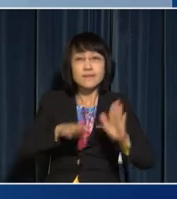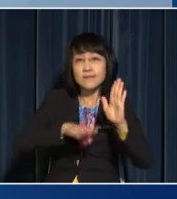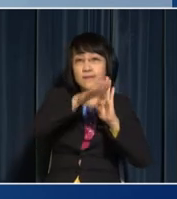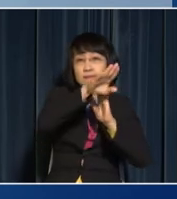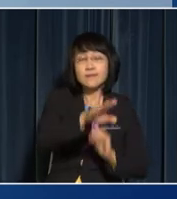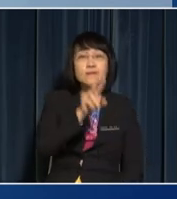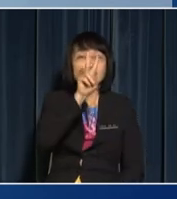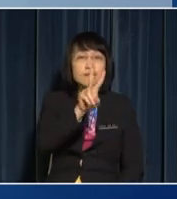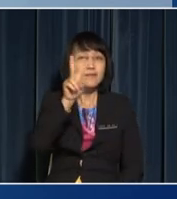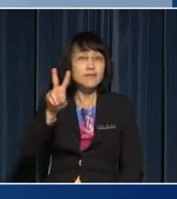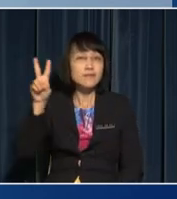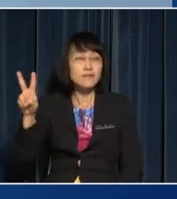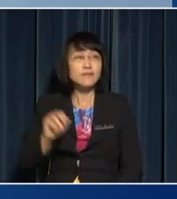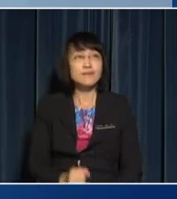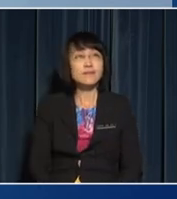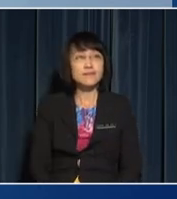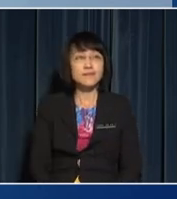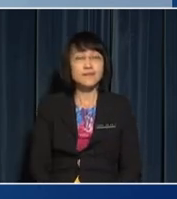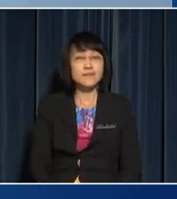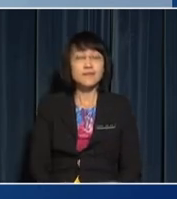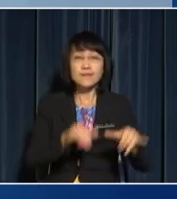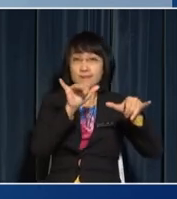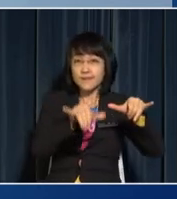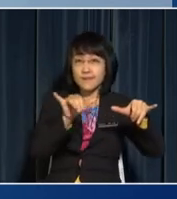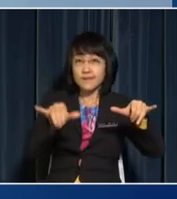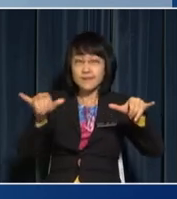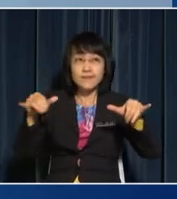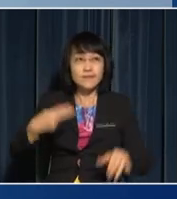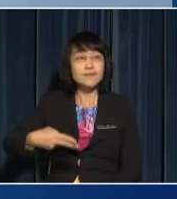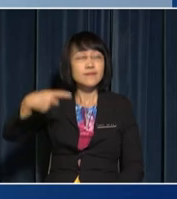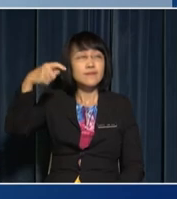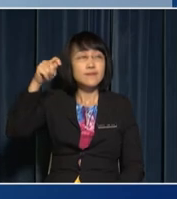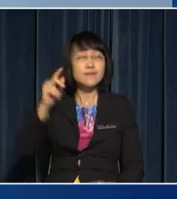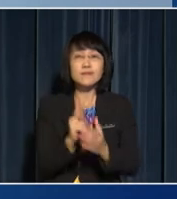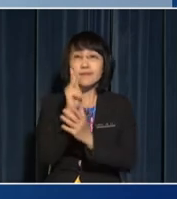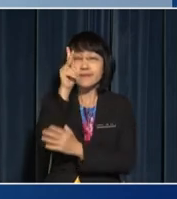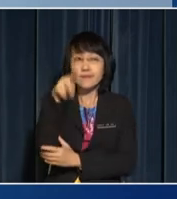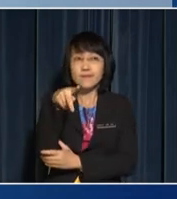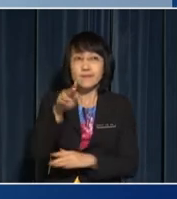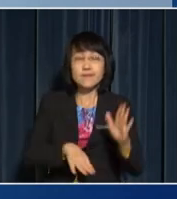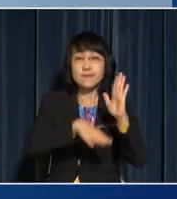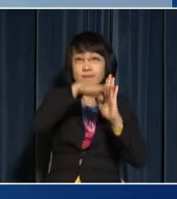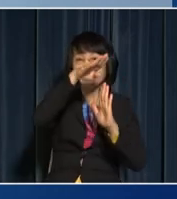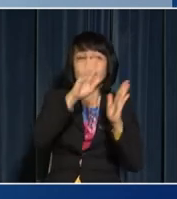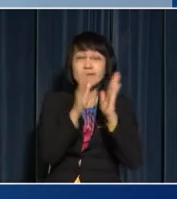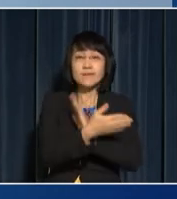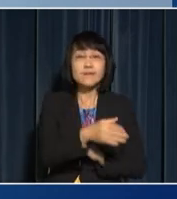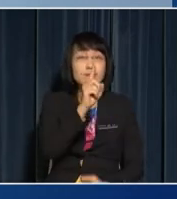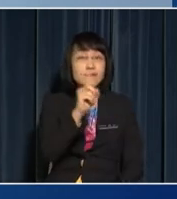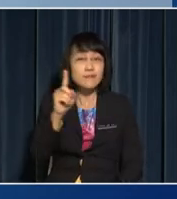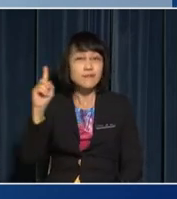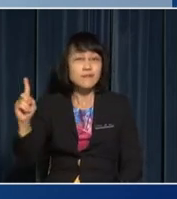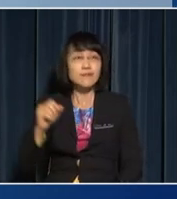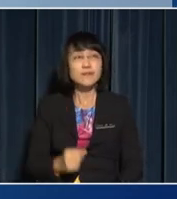increases by 2 And the pattern of height of plant increases by